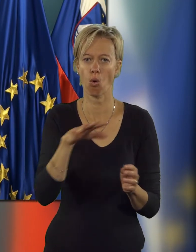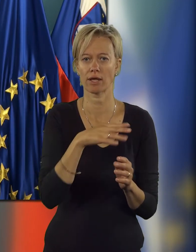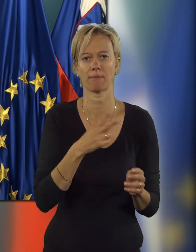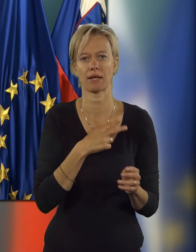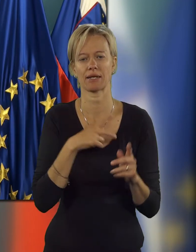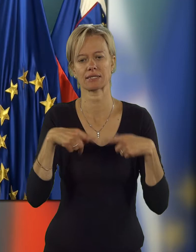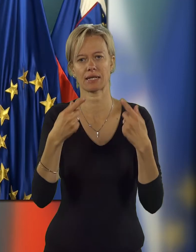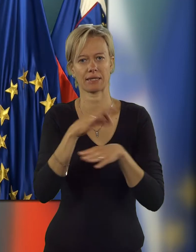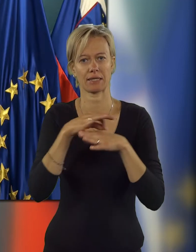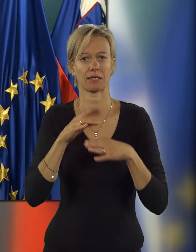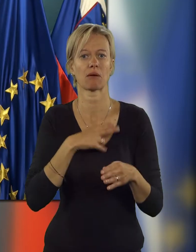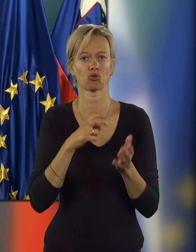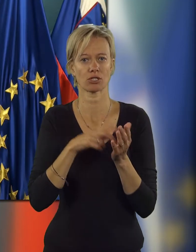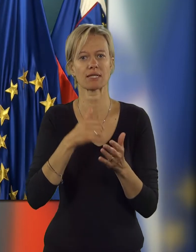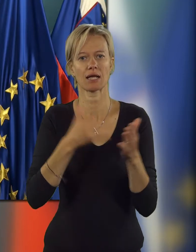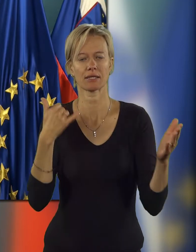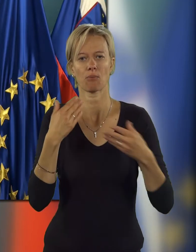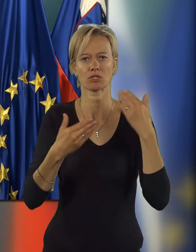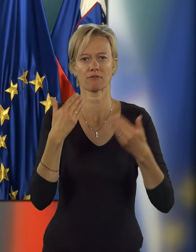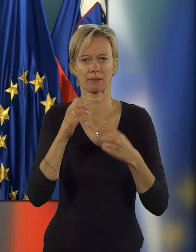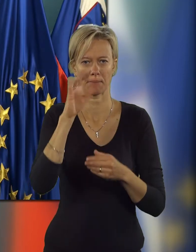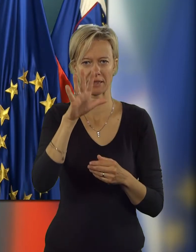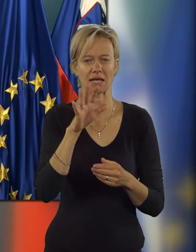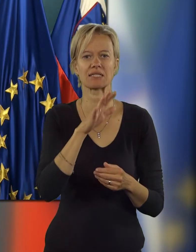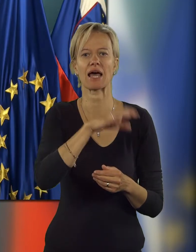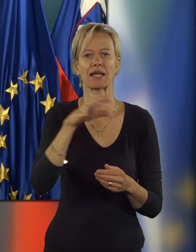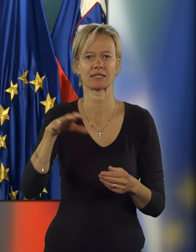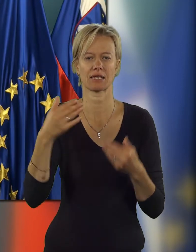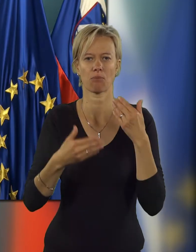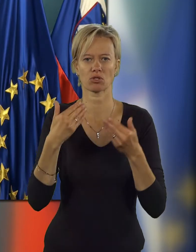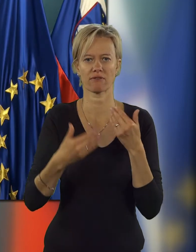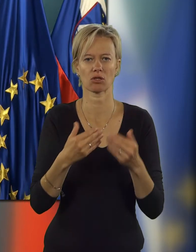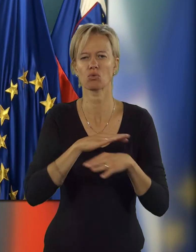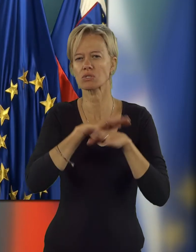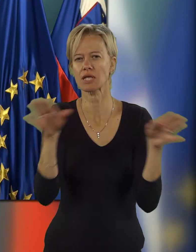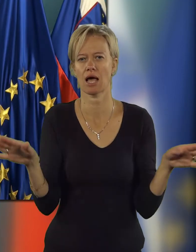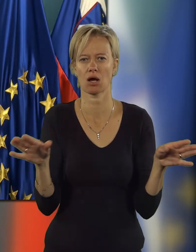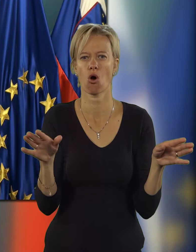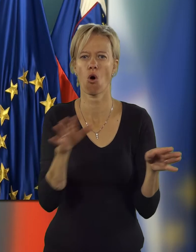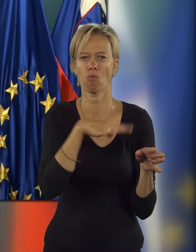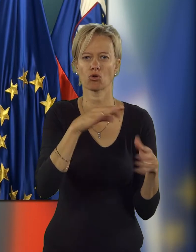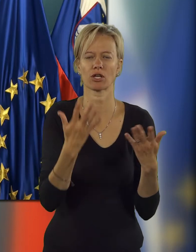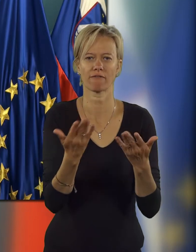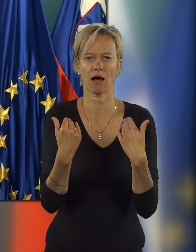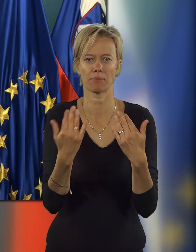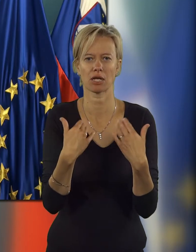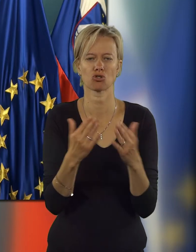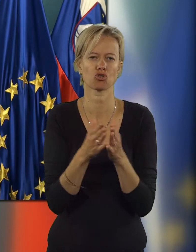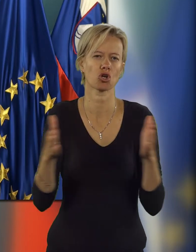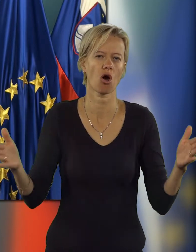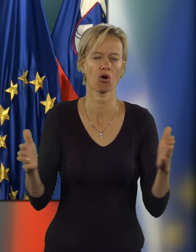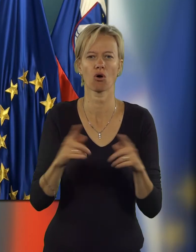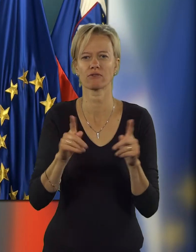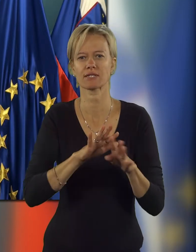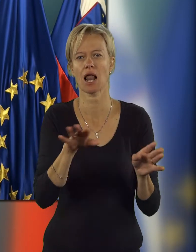imeli smo naslednji teden imamo še zadnji posvet, 15 regijskih posvetov, torej v vseh območji, kjer smo vabili široko od